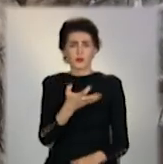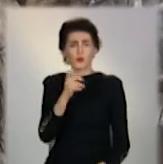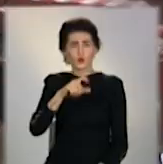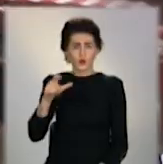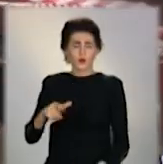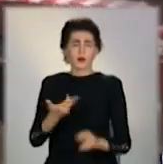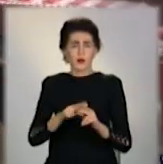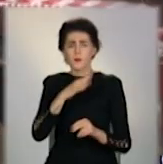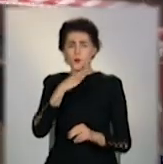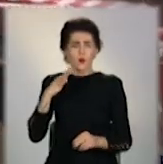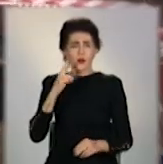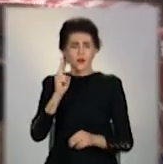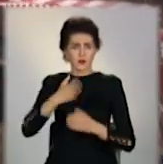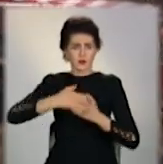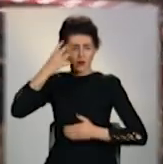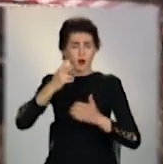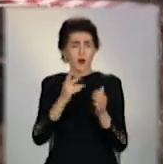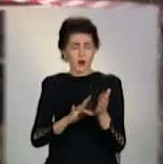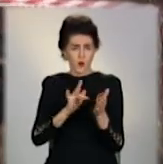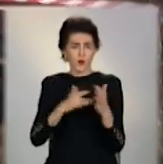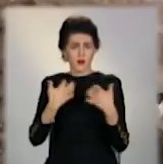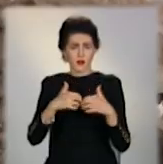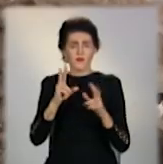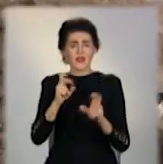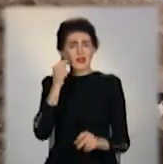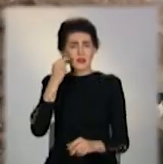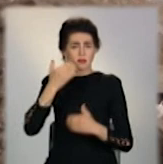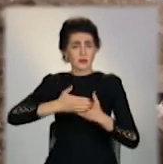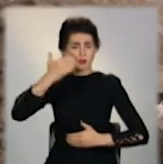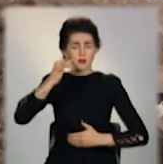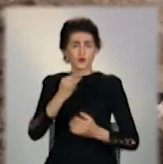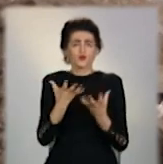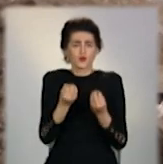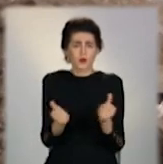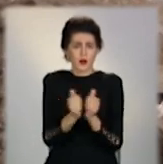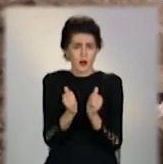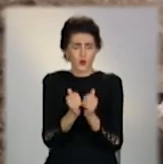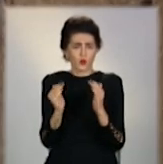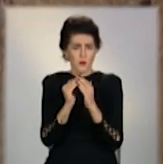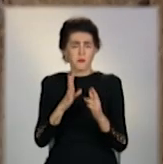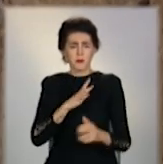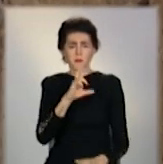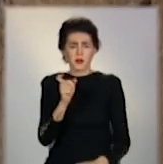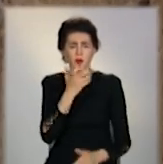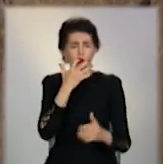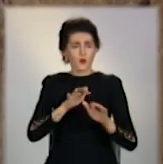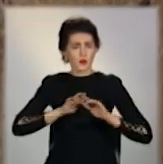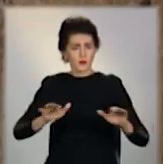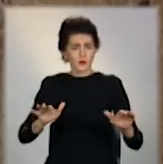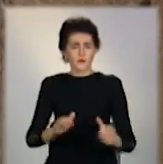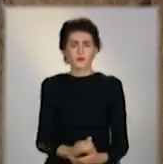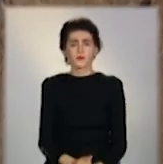Найбільша багатоповерхівка Краматурська, так звана китайська стіна та ще кілька будинків поряд без опалення. Пані Ольга